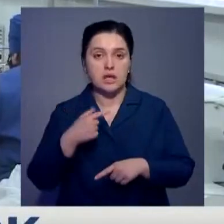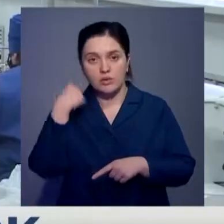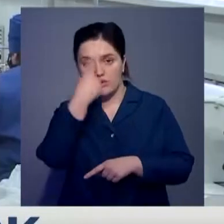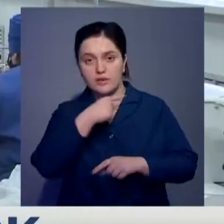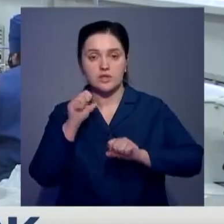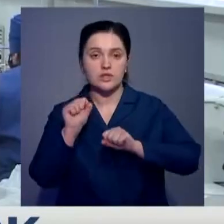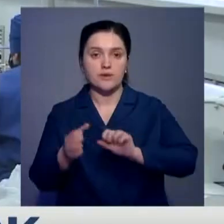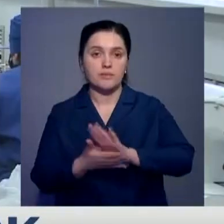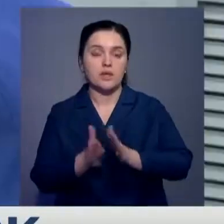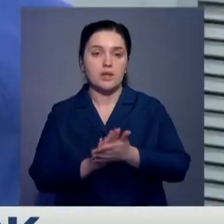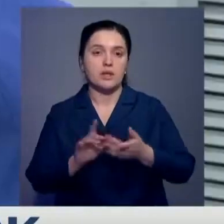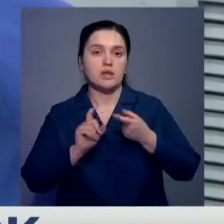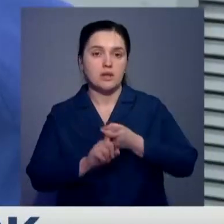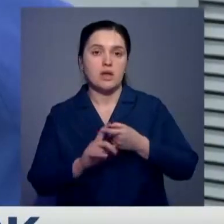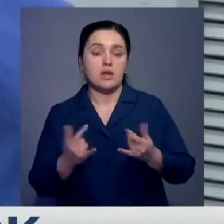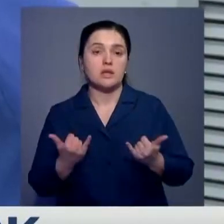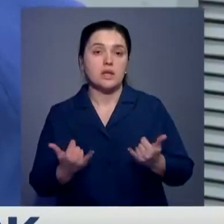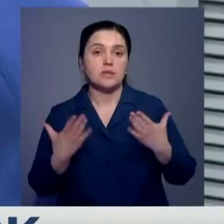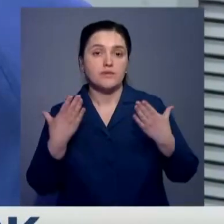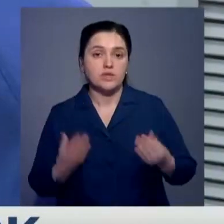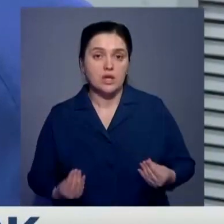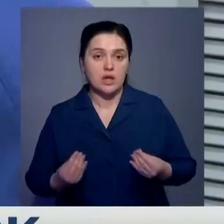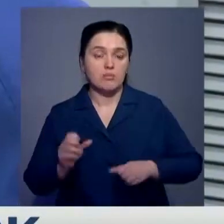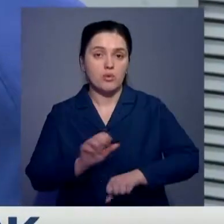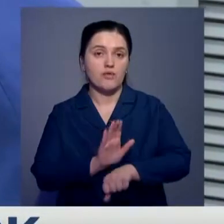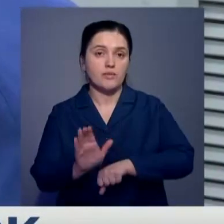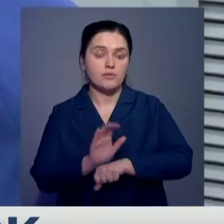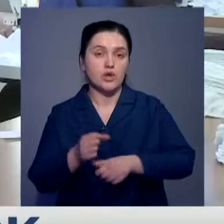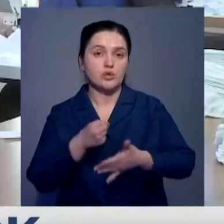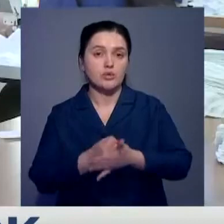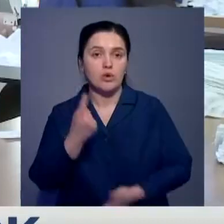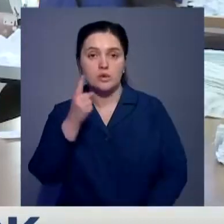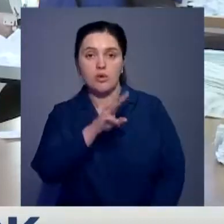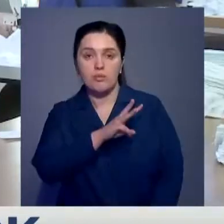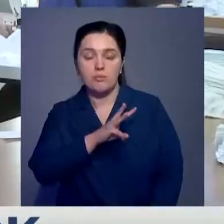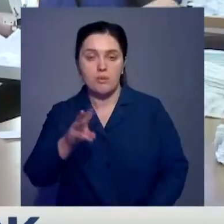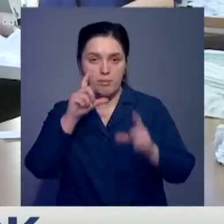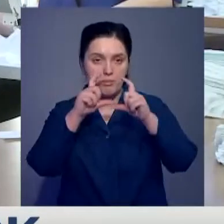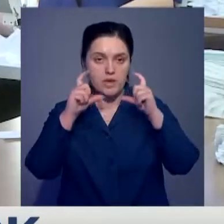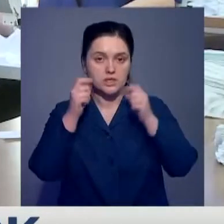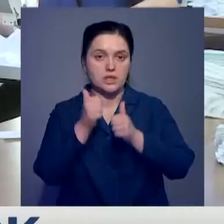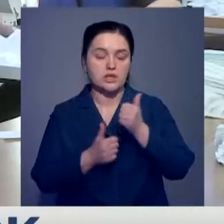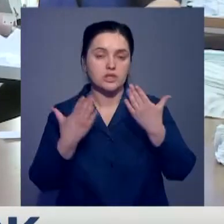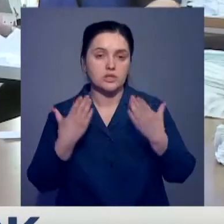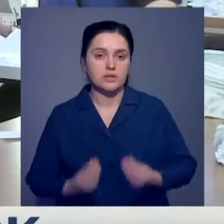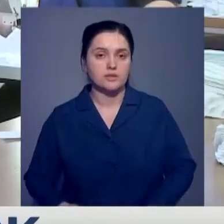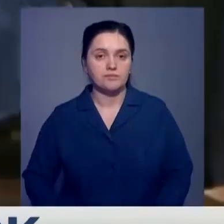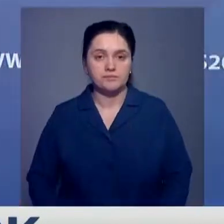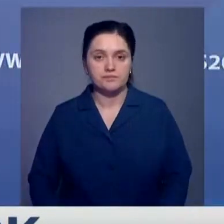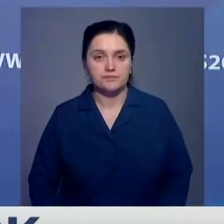индивидуальной защиты в условиях пандемии коронавируса. На сегодняшний день в стране могут выпускать до миллиона масок ежедневно.